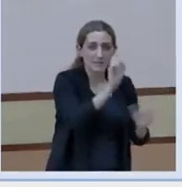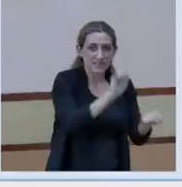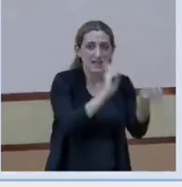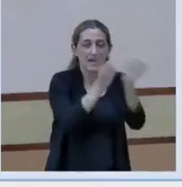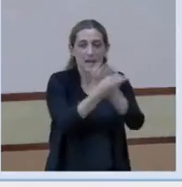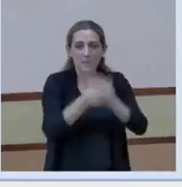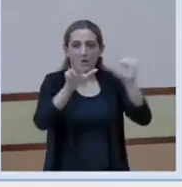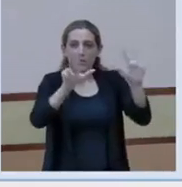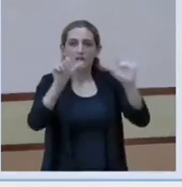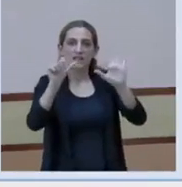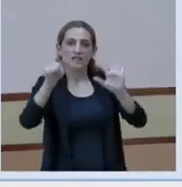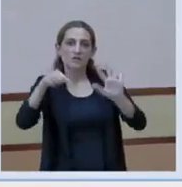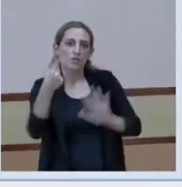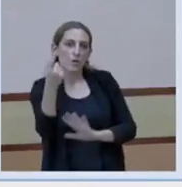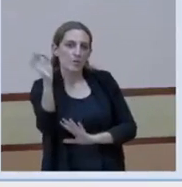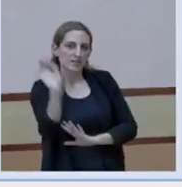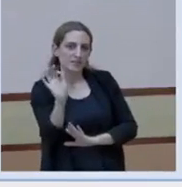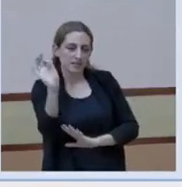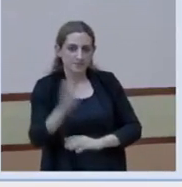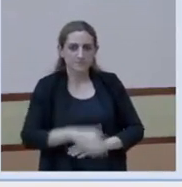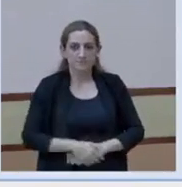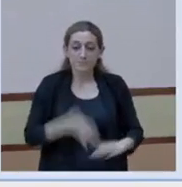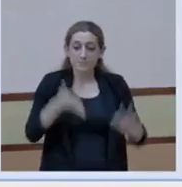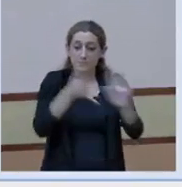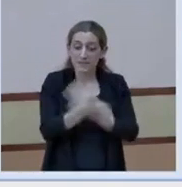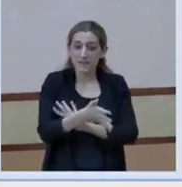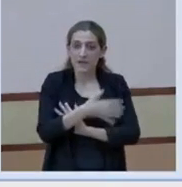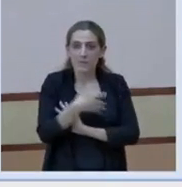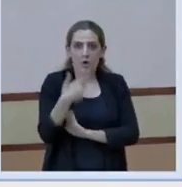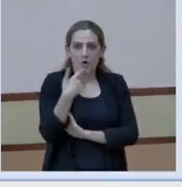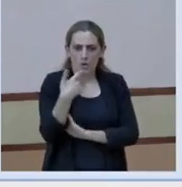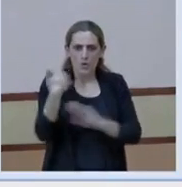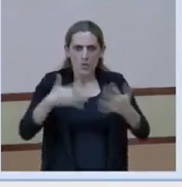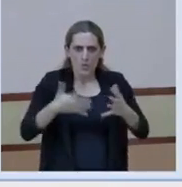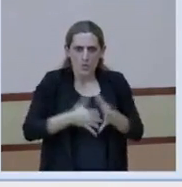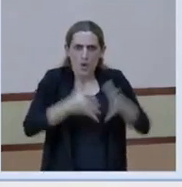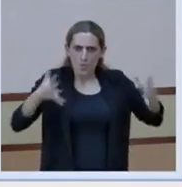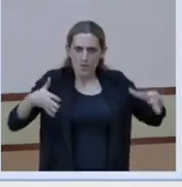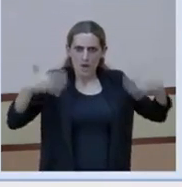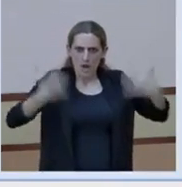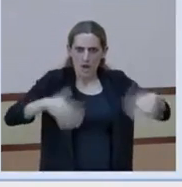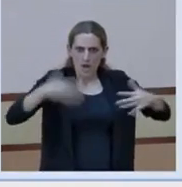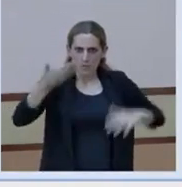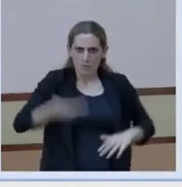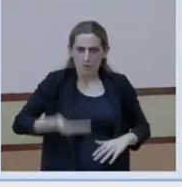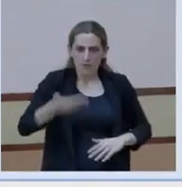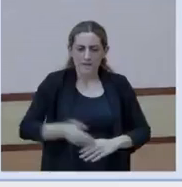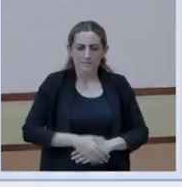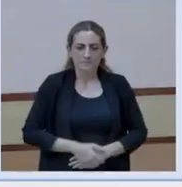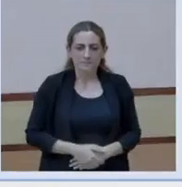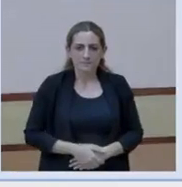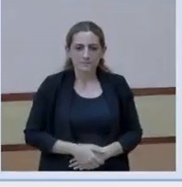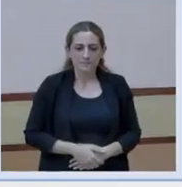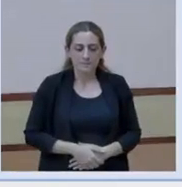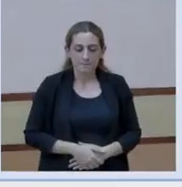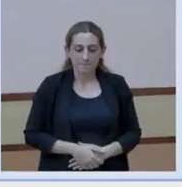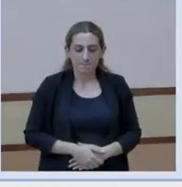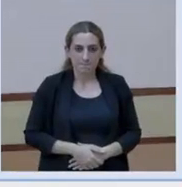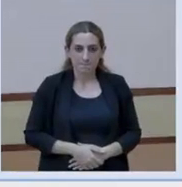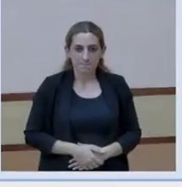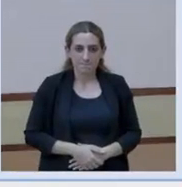,1%. Per tant, és un augment molt considerable. I en el grup de...